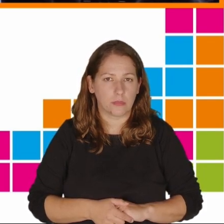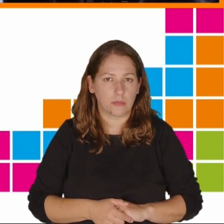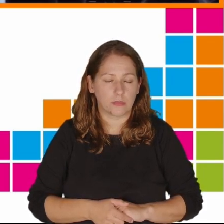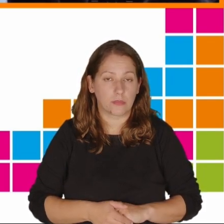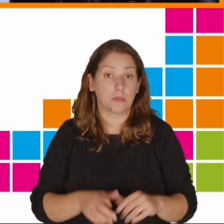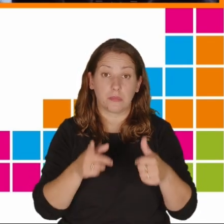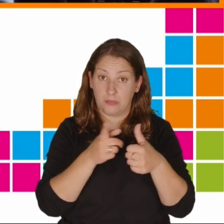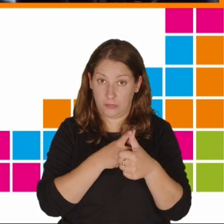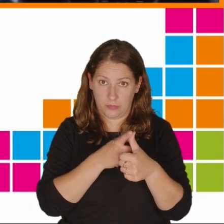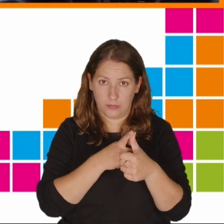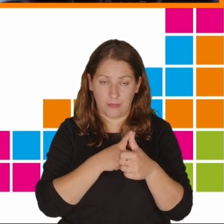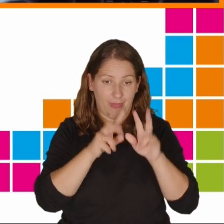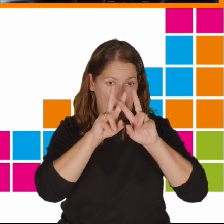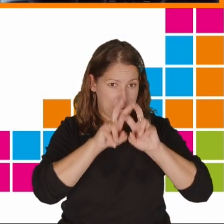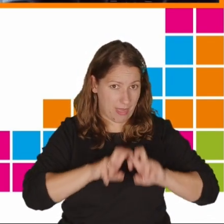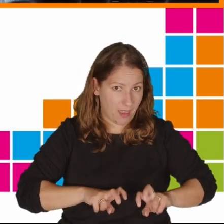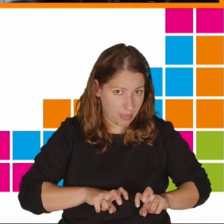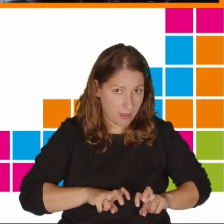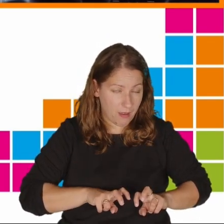Jedno badanie